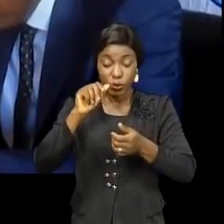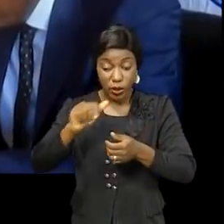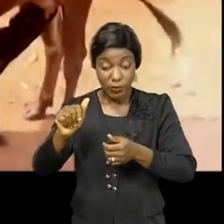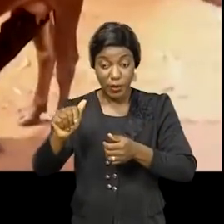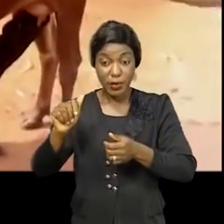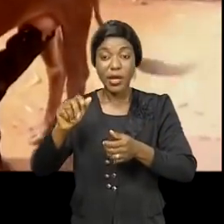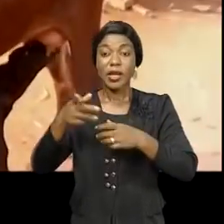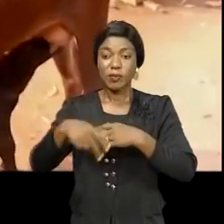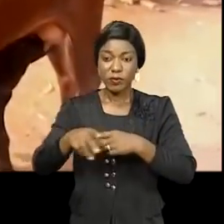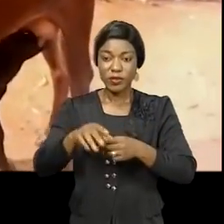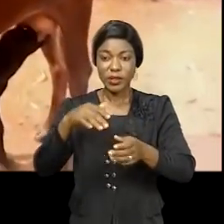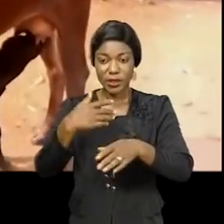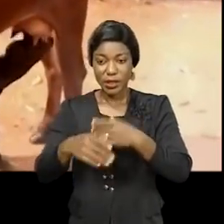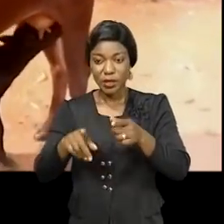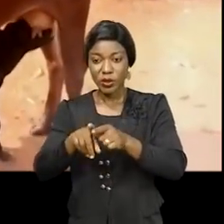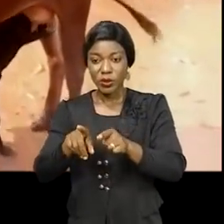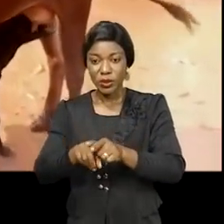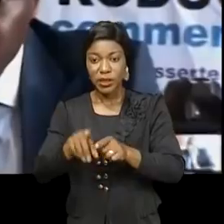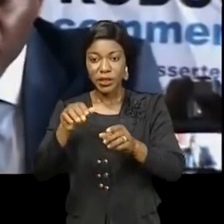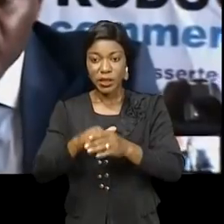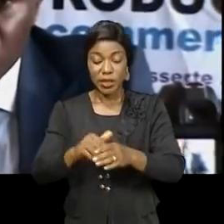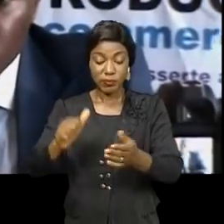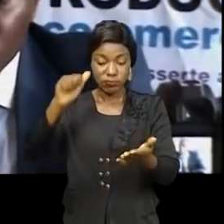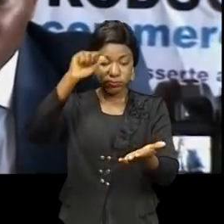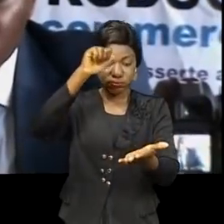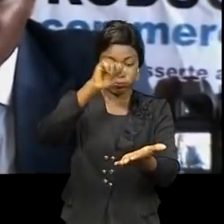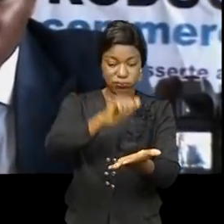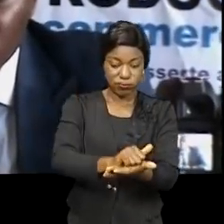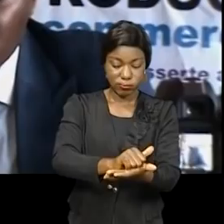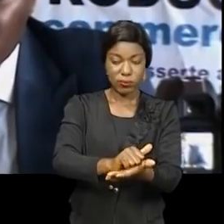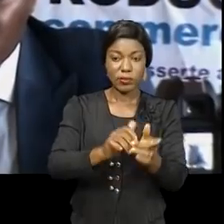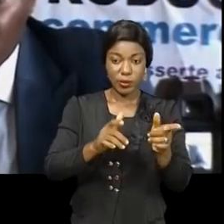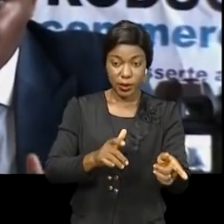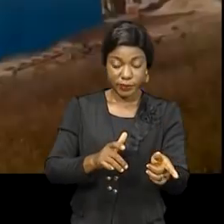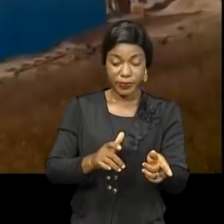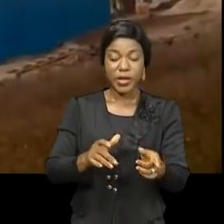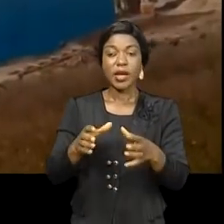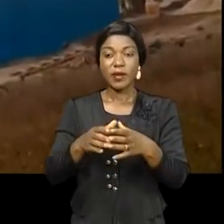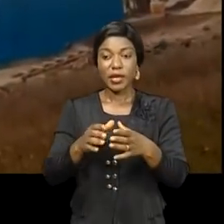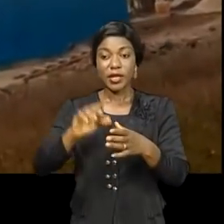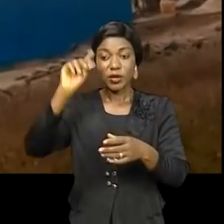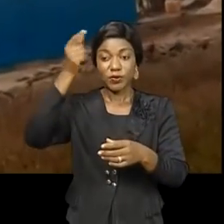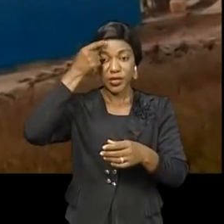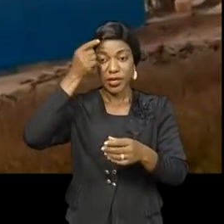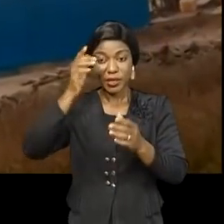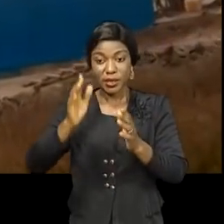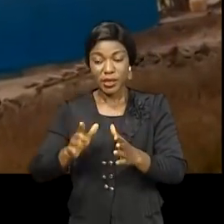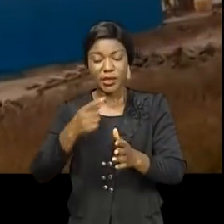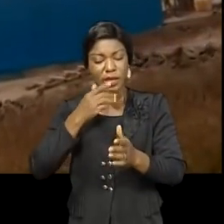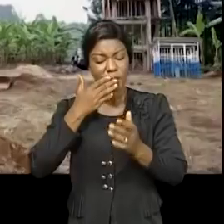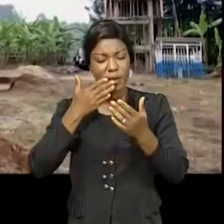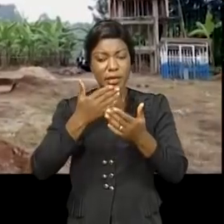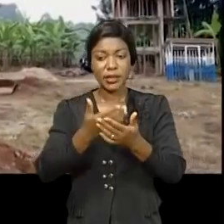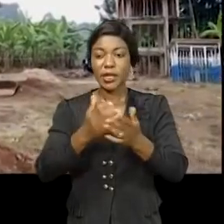a réhabilité l'abattoir du marché Bich Mouanzi. Le gouvernement provincial du Sud Kivu, à travers son ministère de l'agriculture, remercie tous les